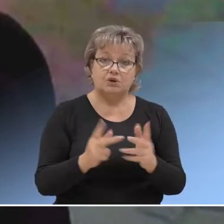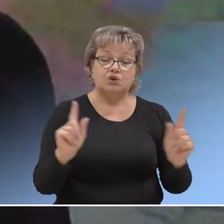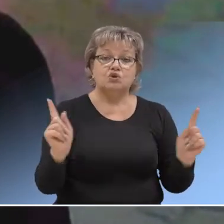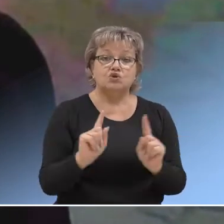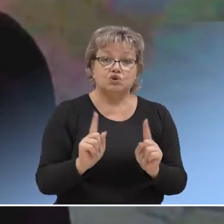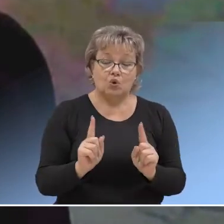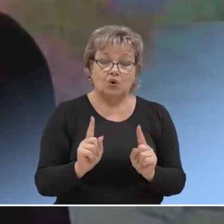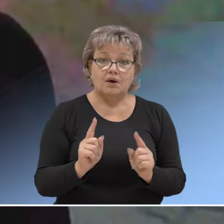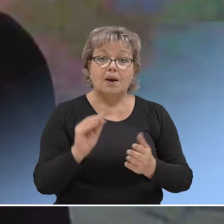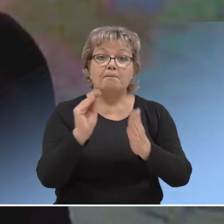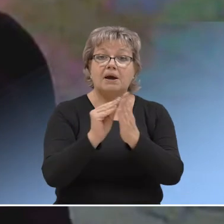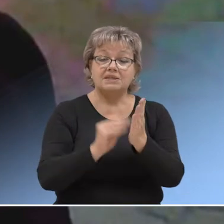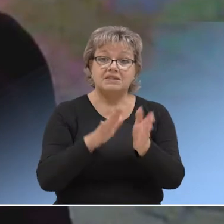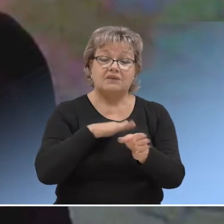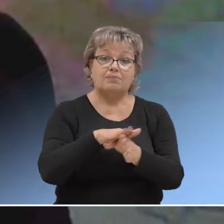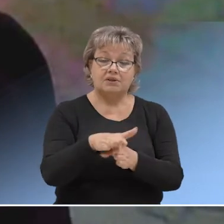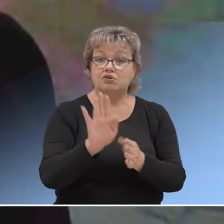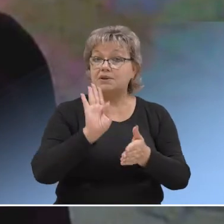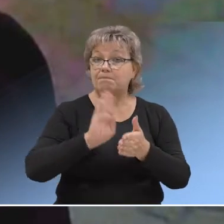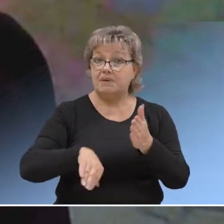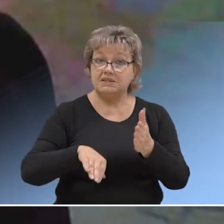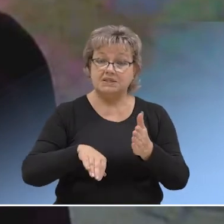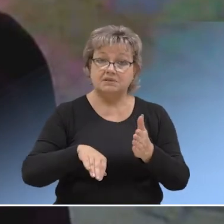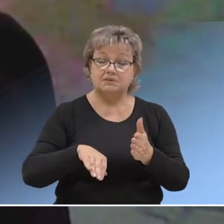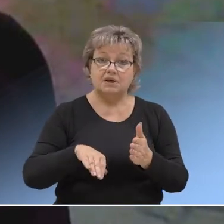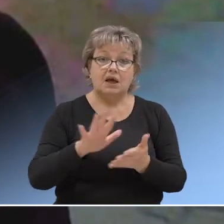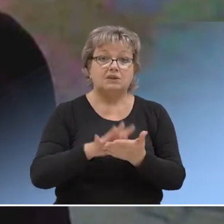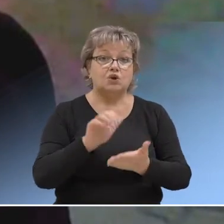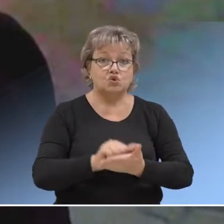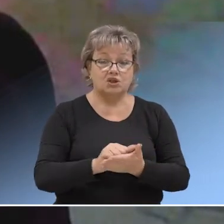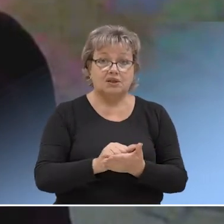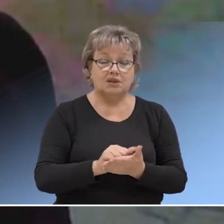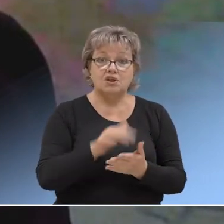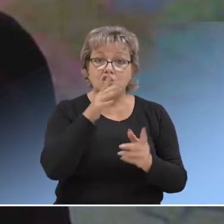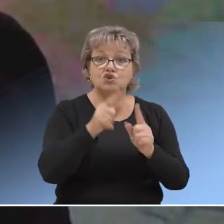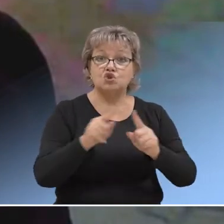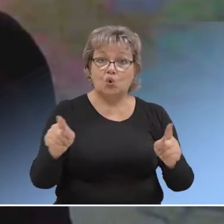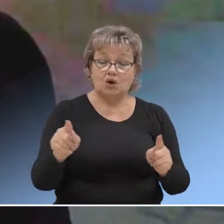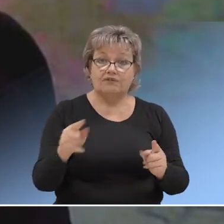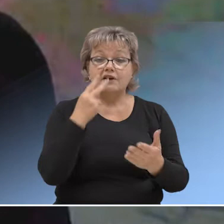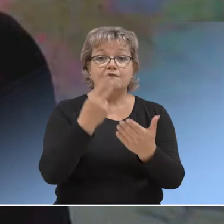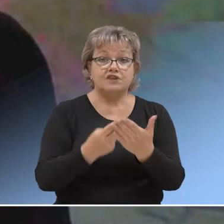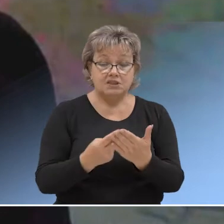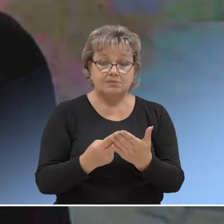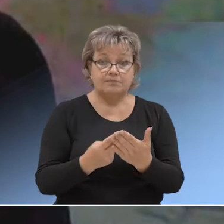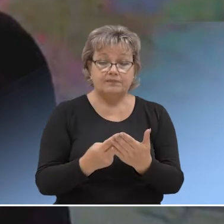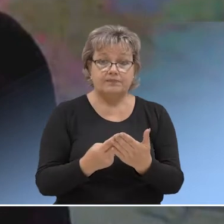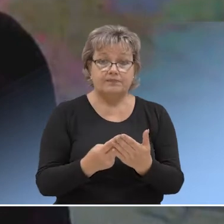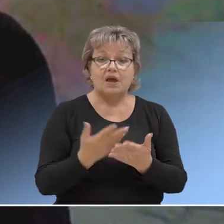показатели выполняются у нас без нарушения сроков. Видим